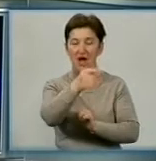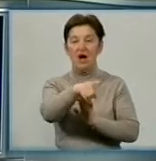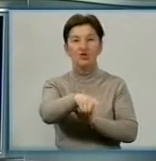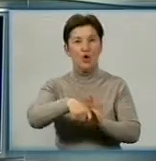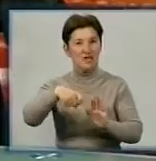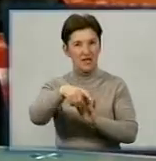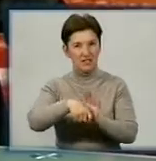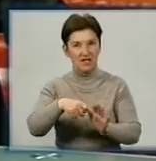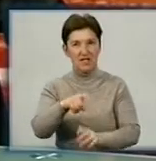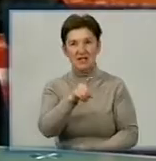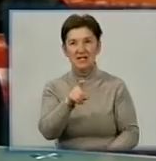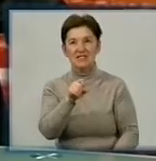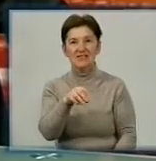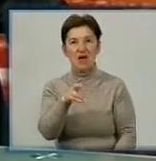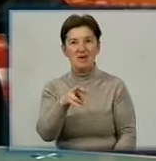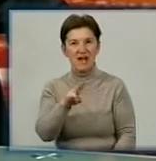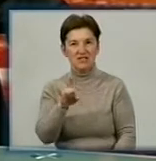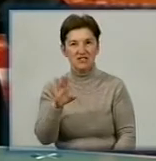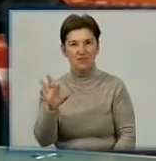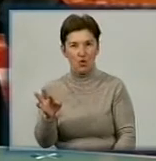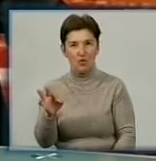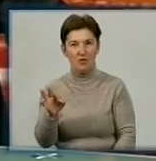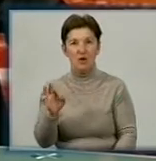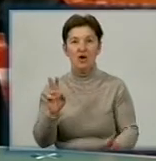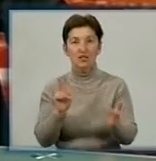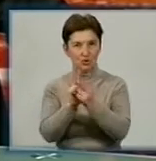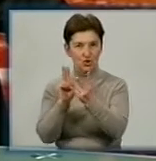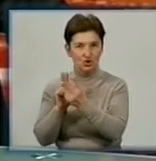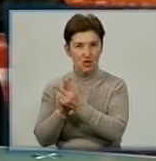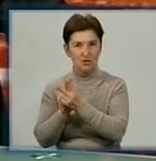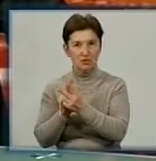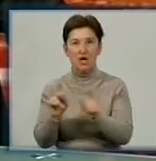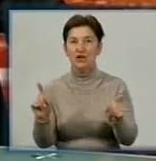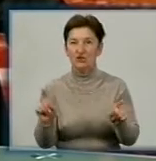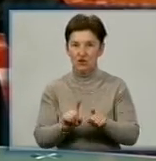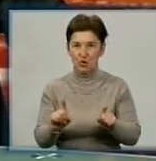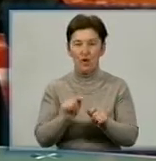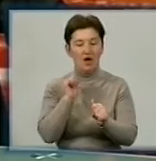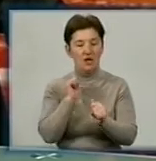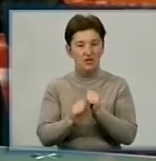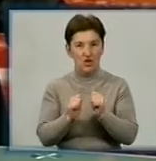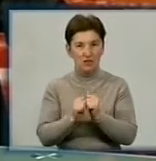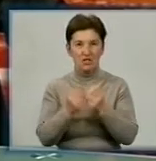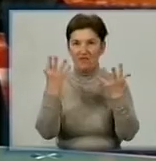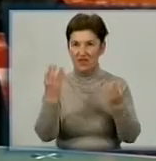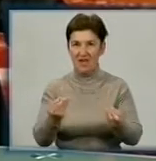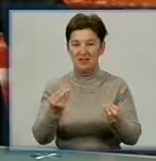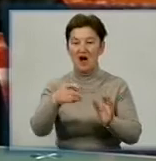оскільки там ми бачилися і з представниками Донецького землянства. Що часто на День шахтаря